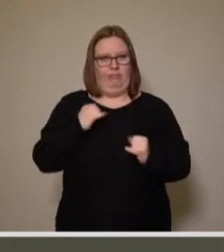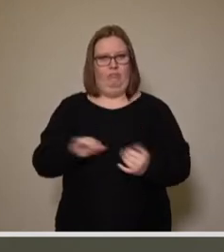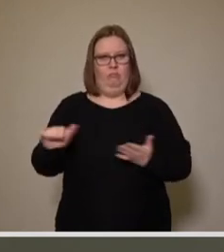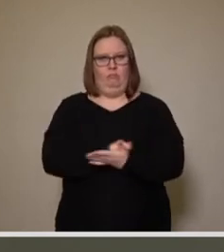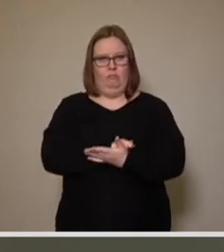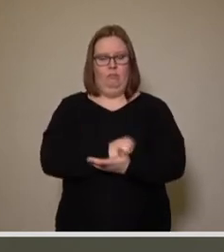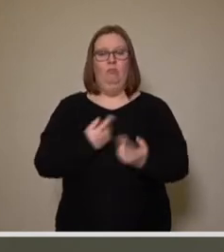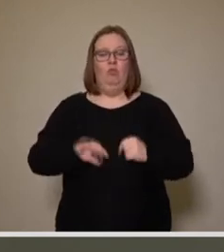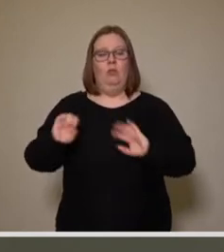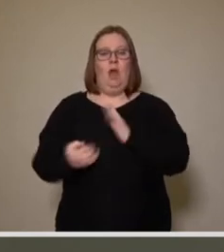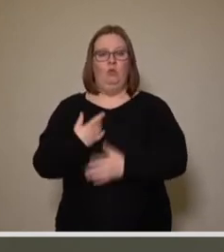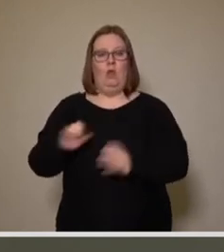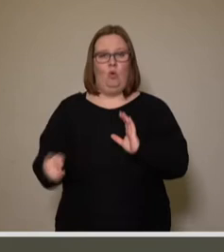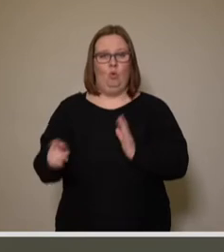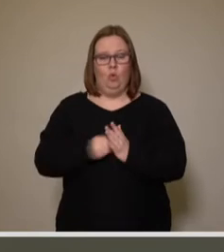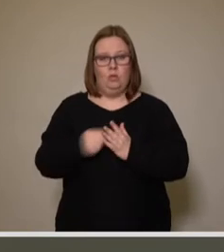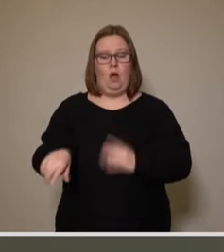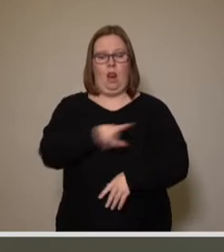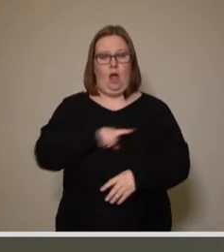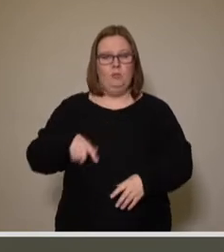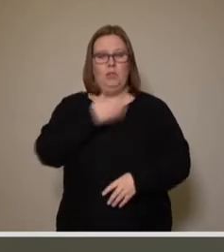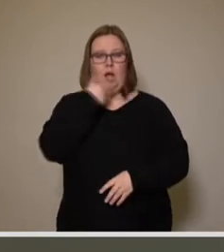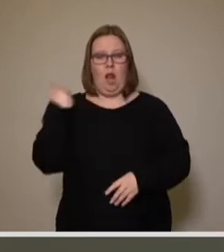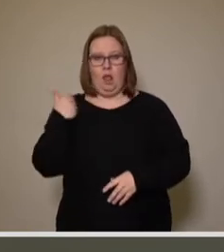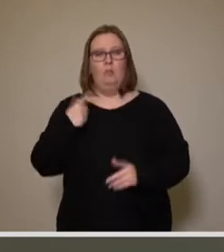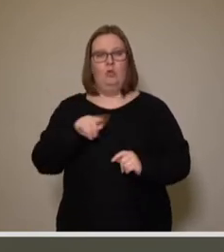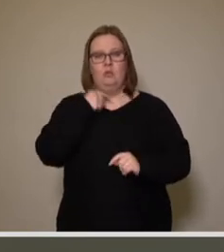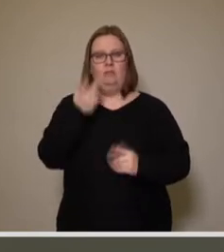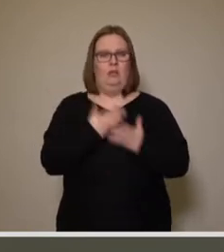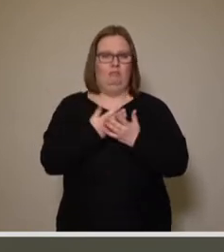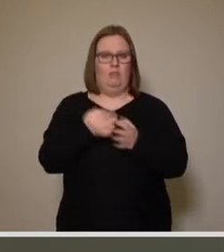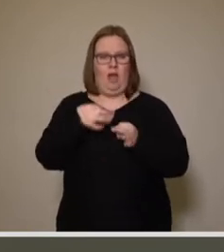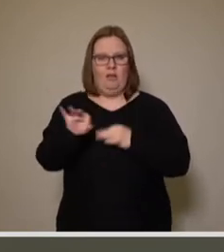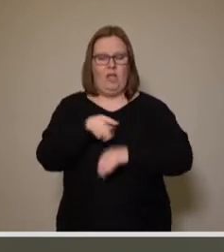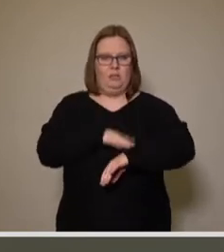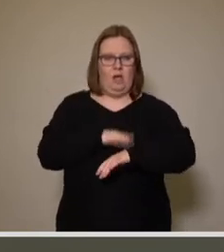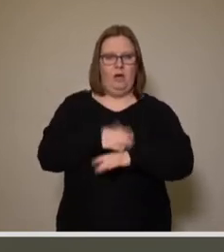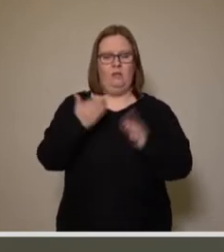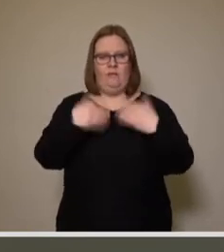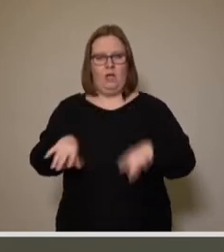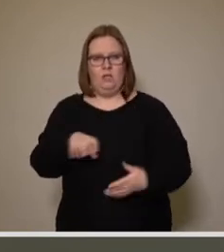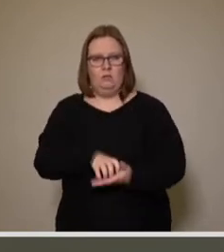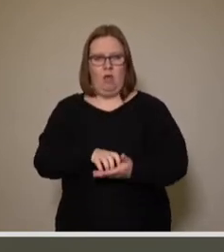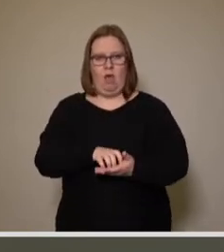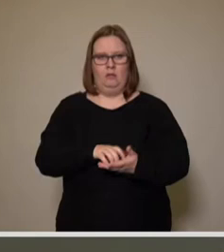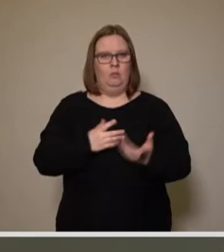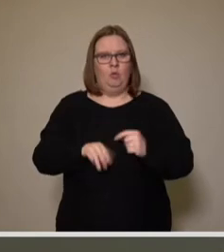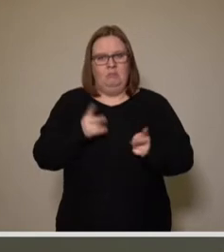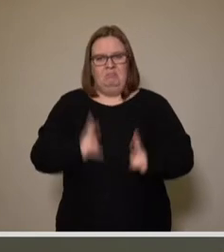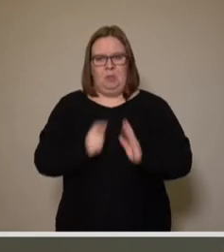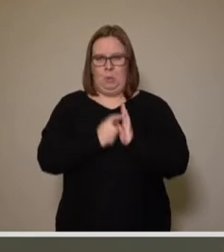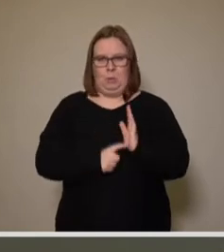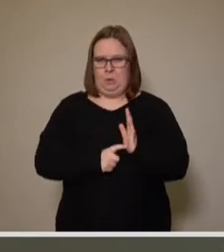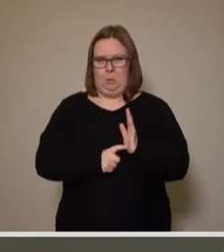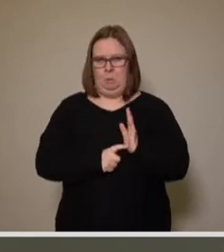Aktuelle Urteile aus Leipzig, Halle und anderen Städten zeigen, dass die Adventszeit und auch Weihnachtsmärkte keine ausreichenden Sachgründe